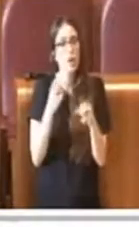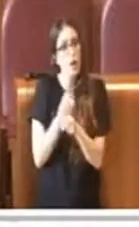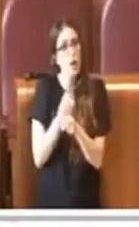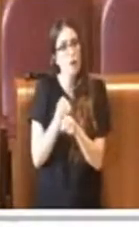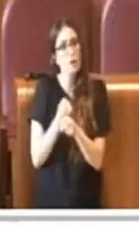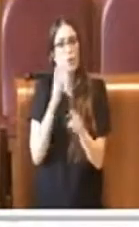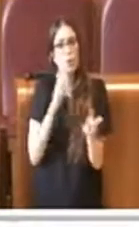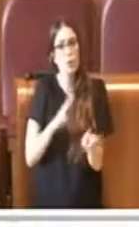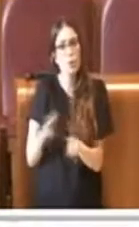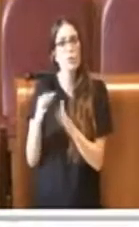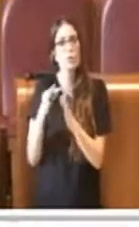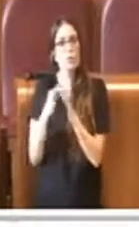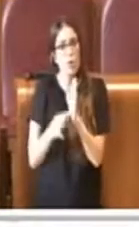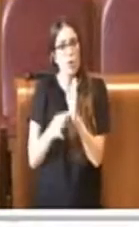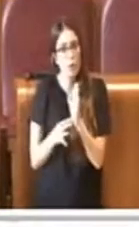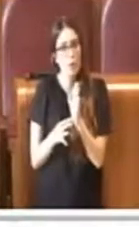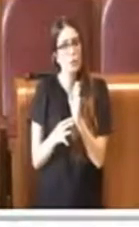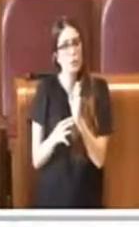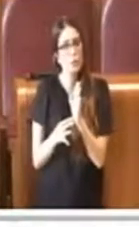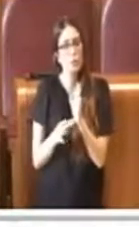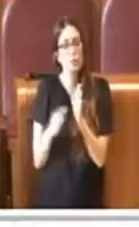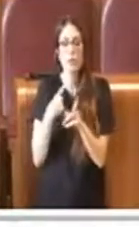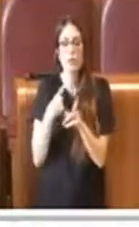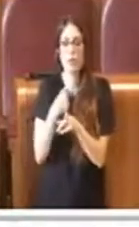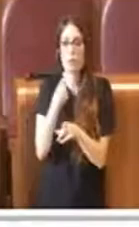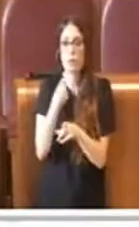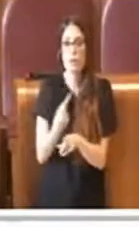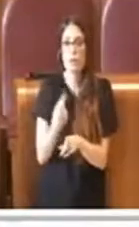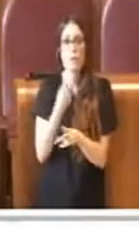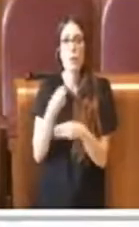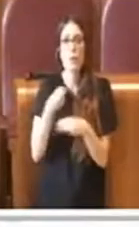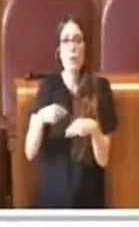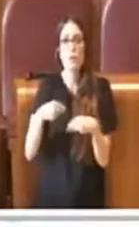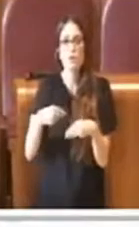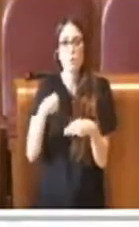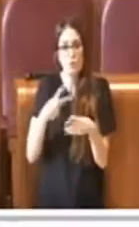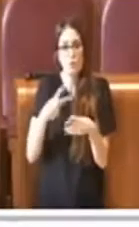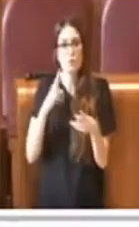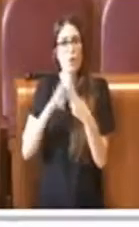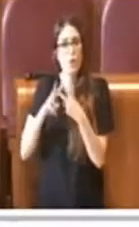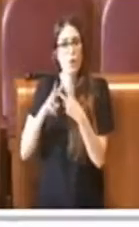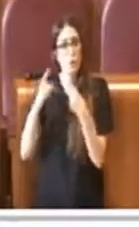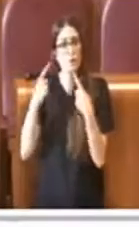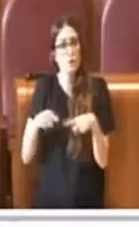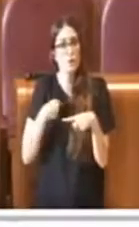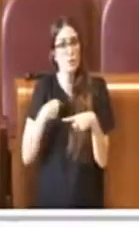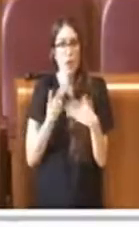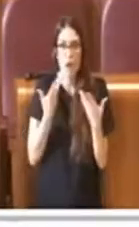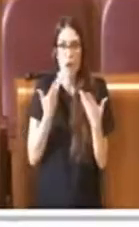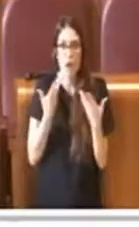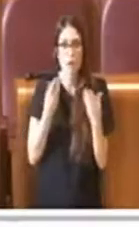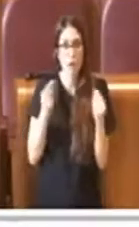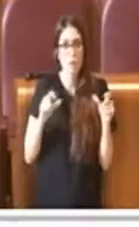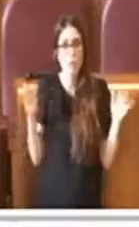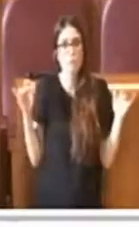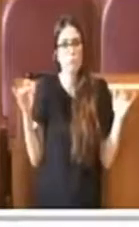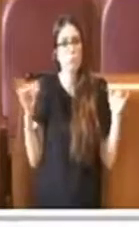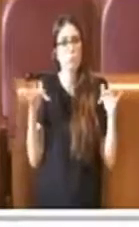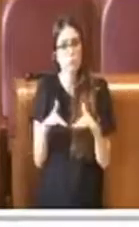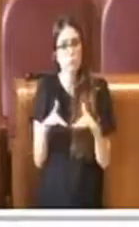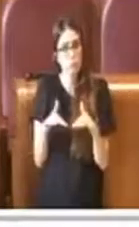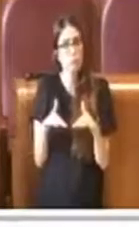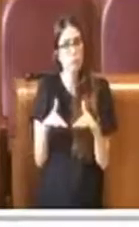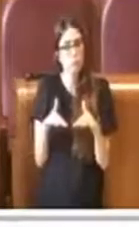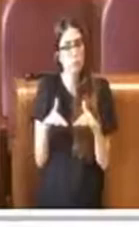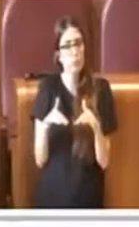monitoraggio del regolamento e devo dire che la partecipazione a questi incontri è stata molto ampia, anche che